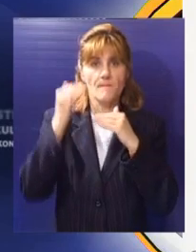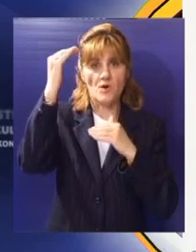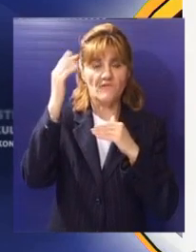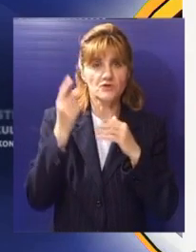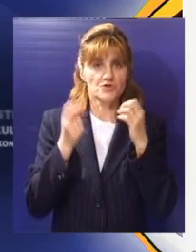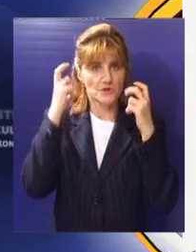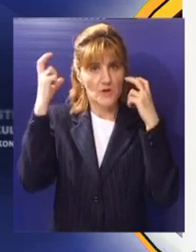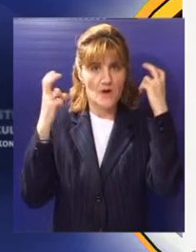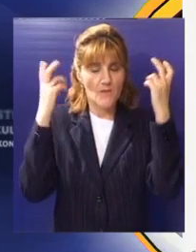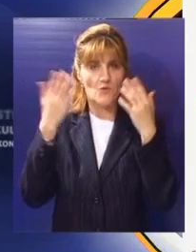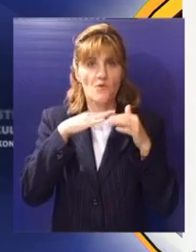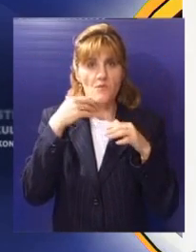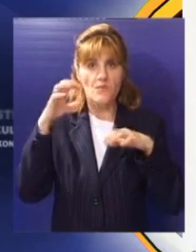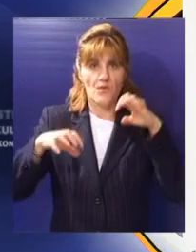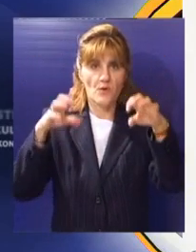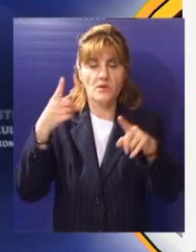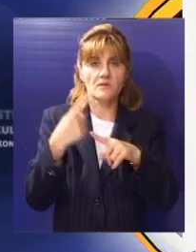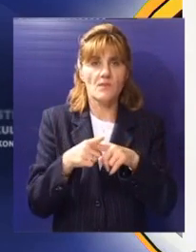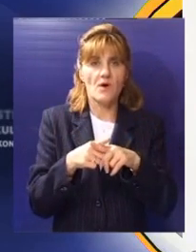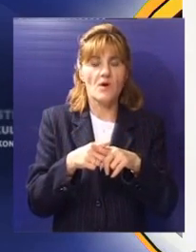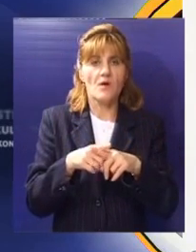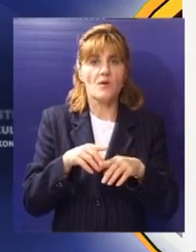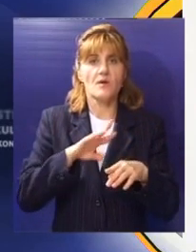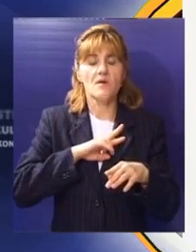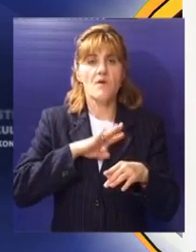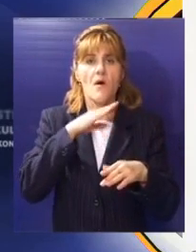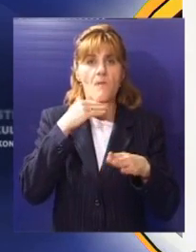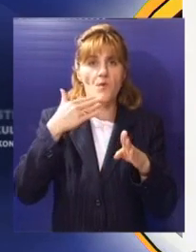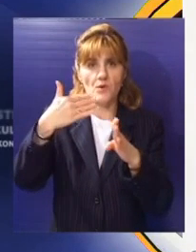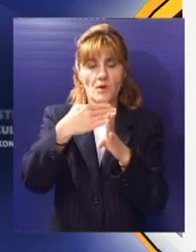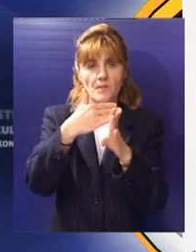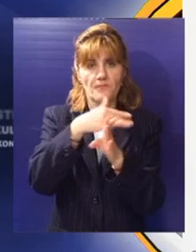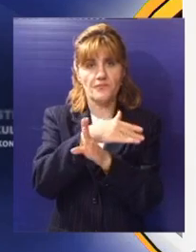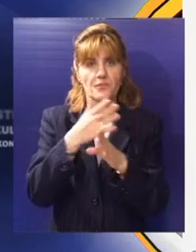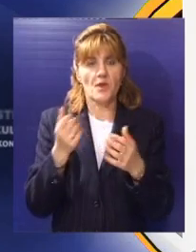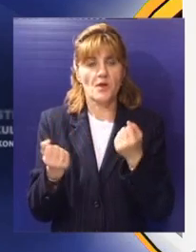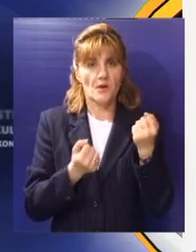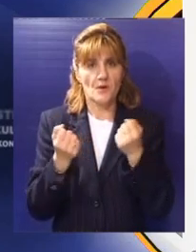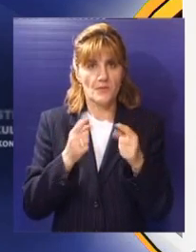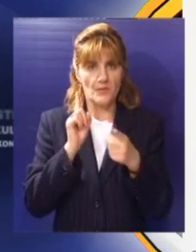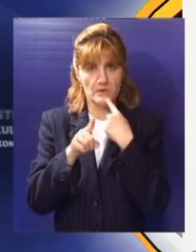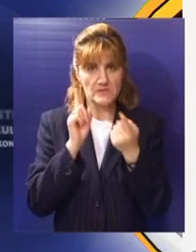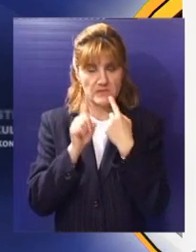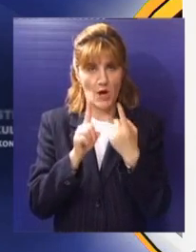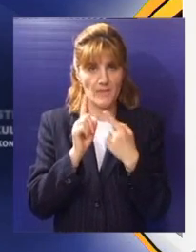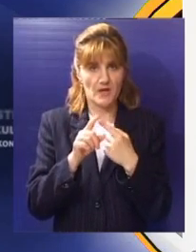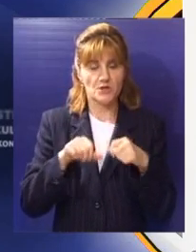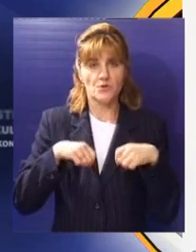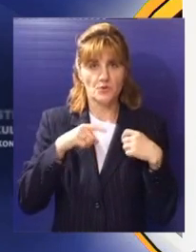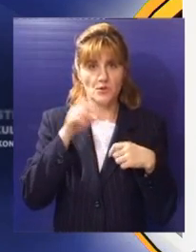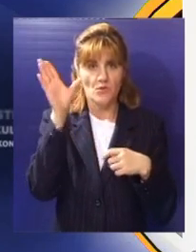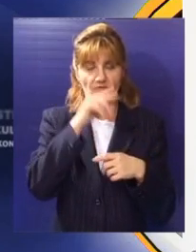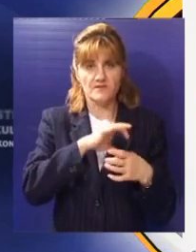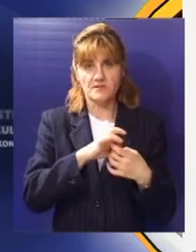buke na velikom broju lokacija su položaj glavnih gradskih saobraćajnica i povećana frekvencija saobraćaja tokom